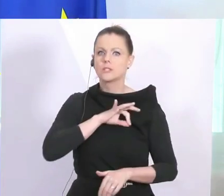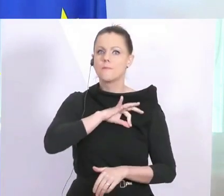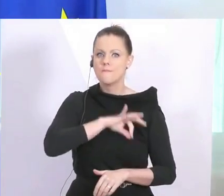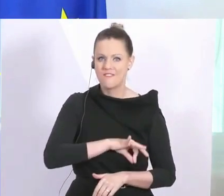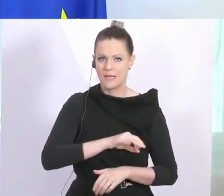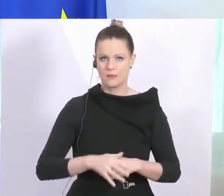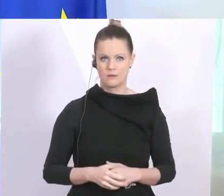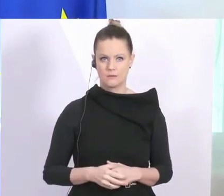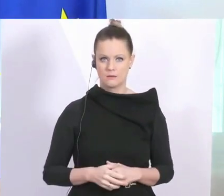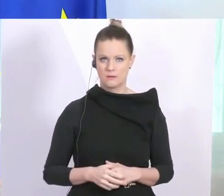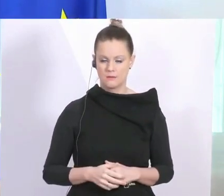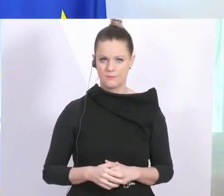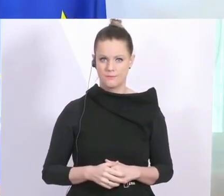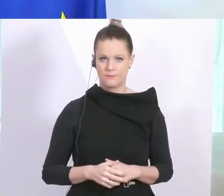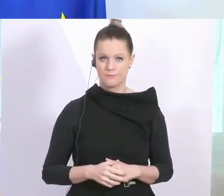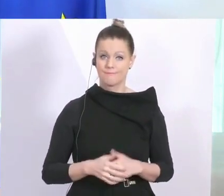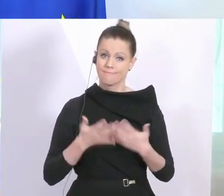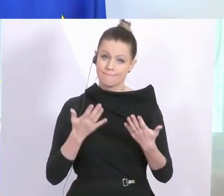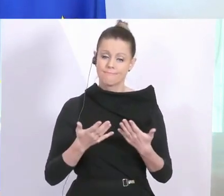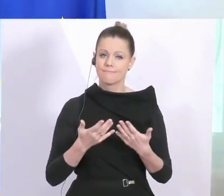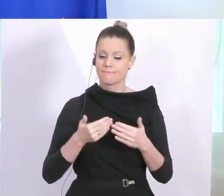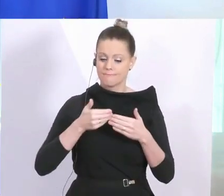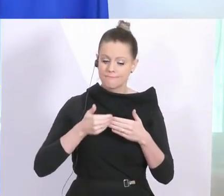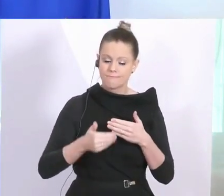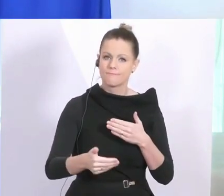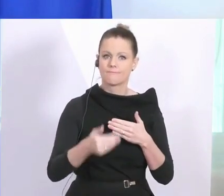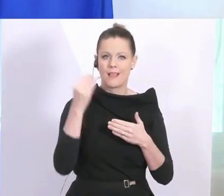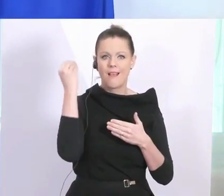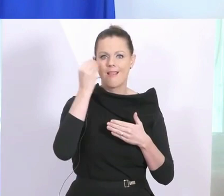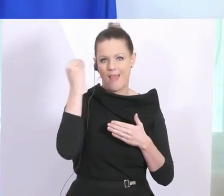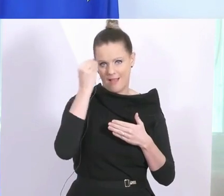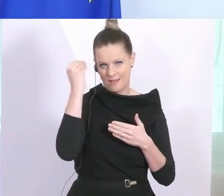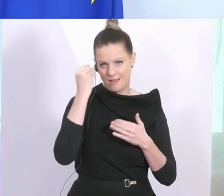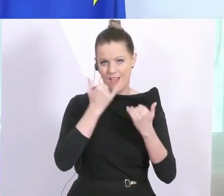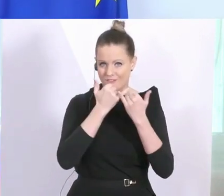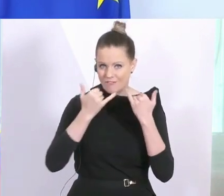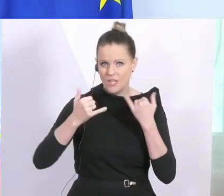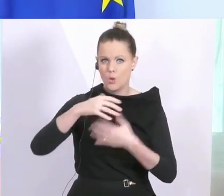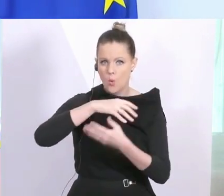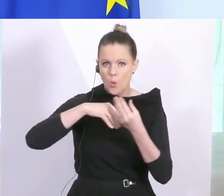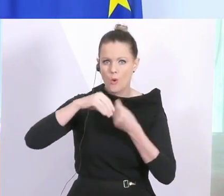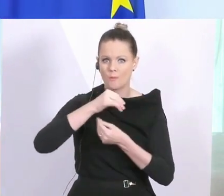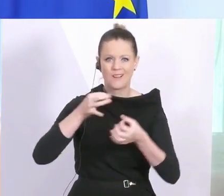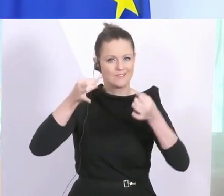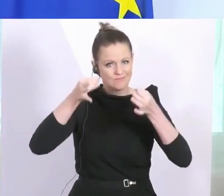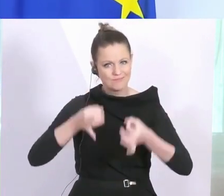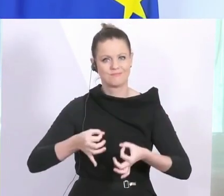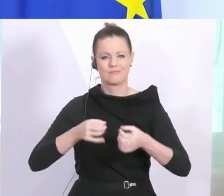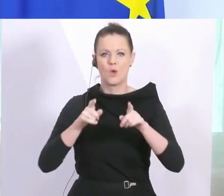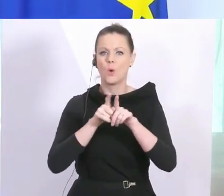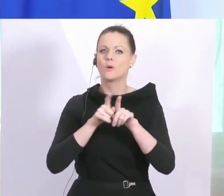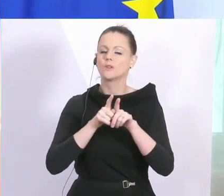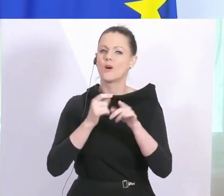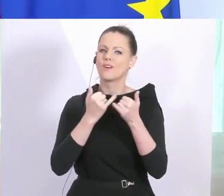Das Ganze wird eine Lernphase sein, wie man richtig damit umgeht und wie wir